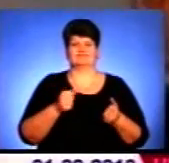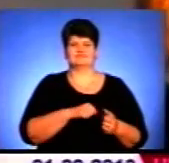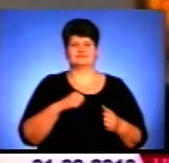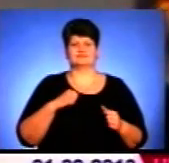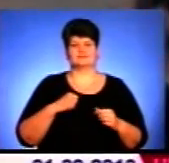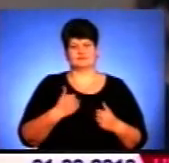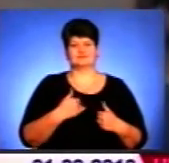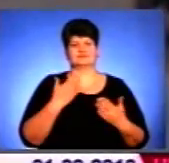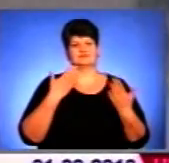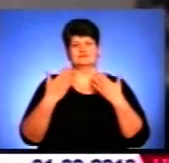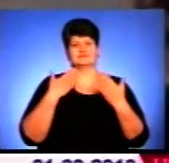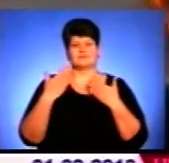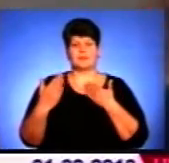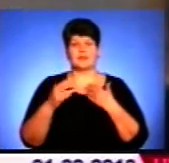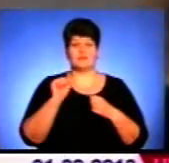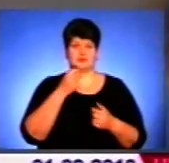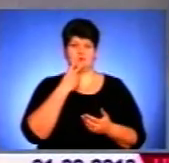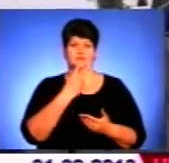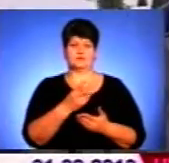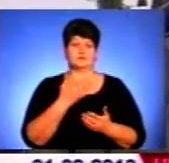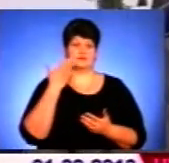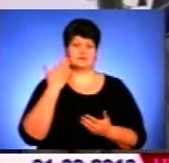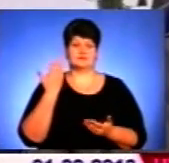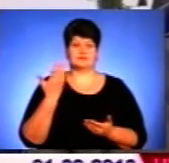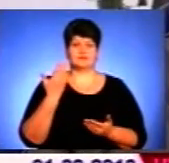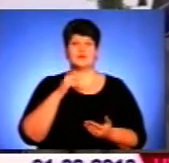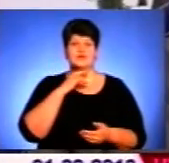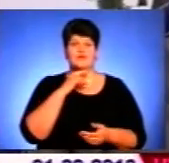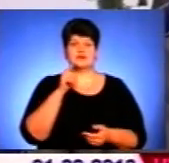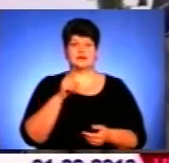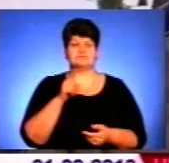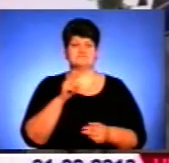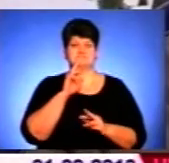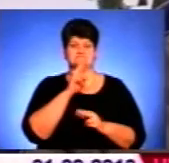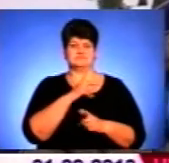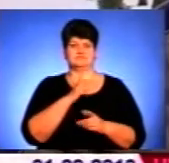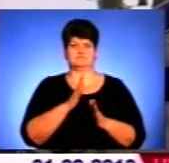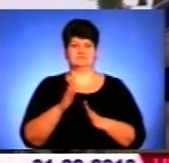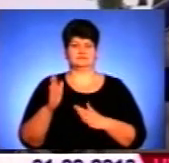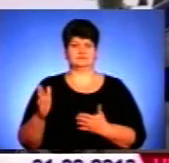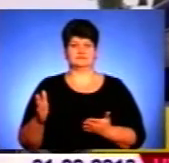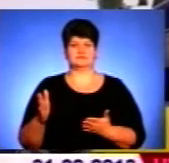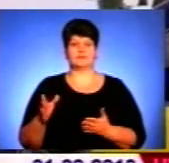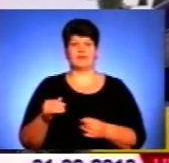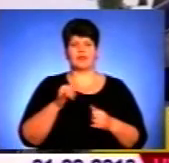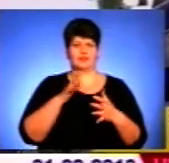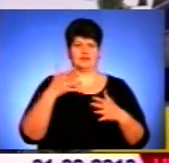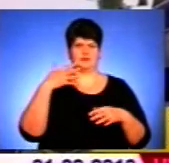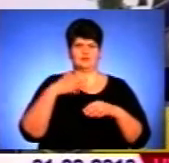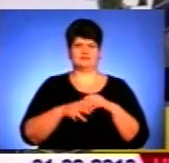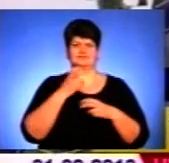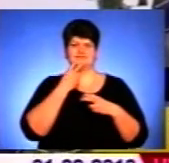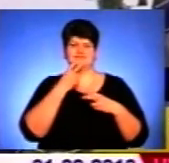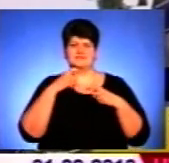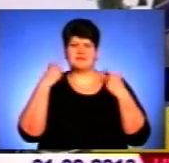стані наркотичного сп'яніння можна неозброєним оком. Можна зауважити завжди неадекватність поведінки, інколи немотивований сміх,